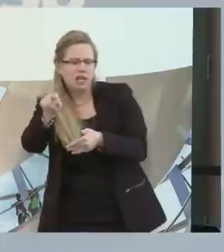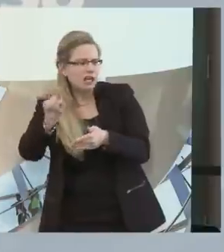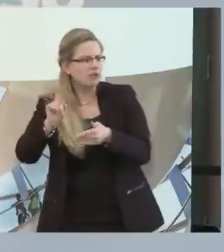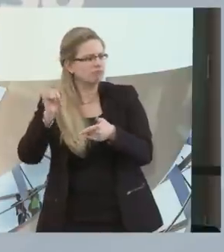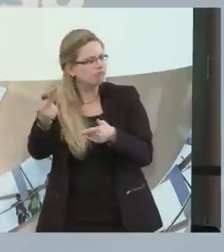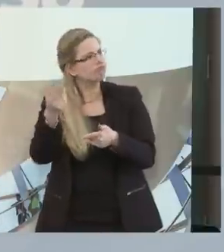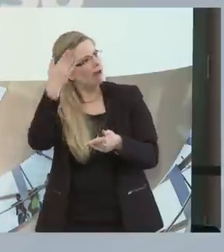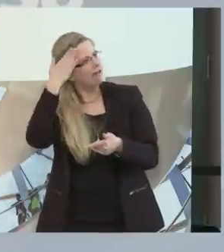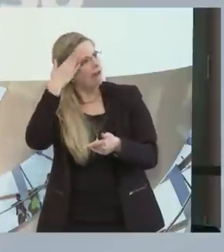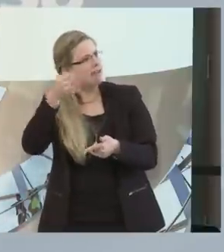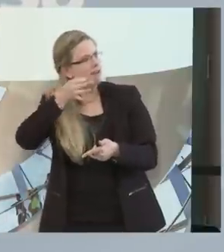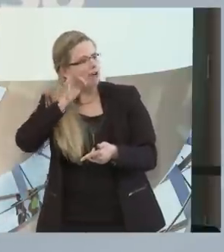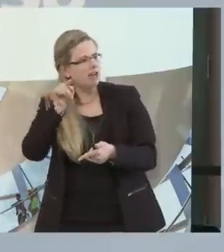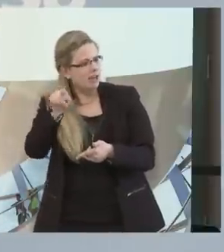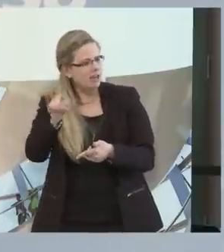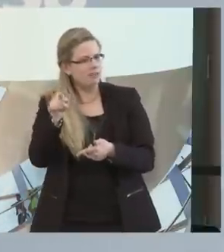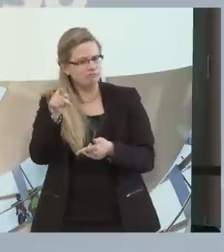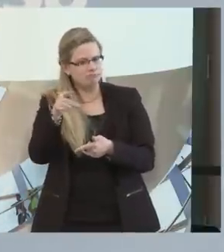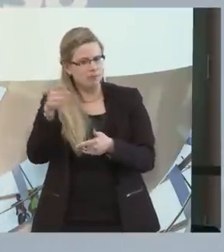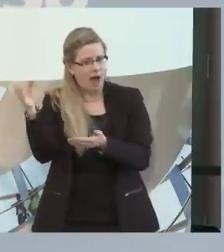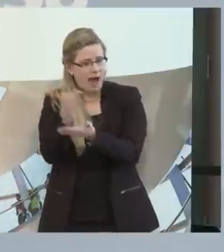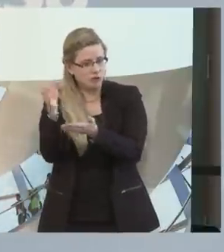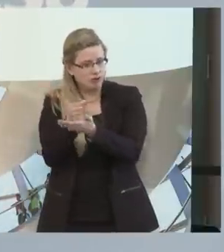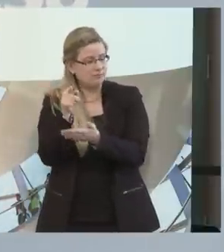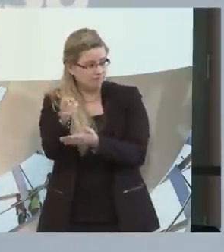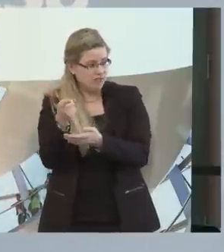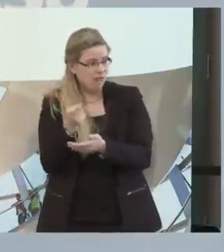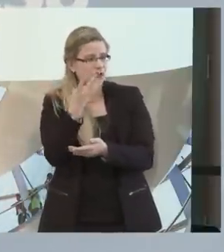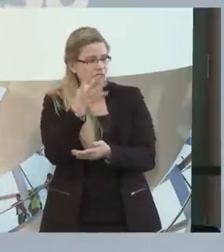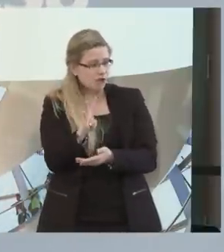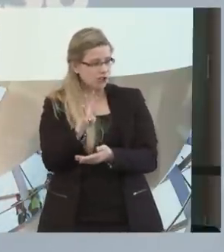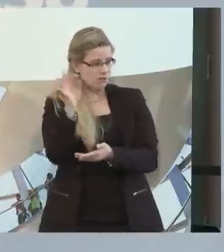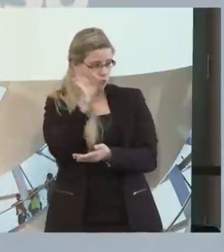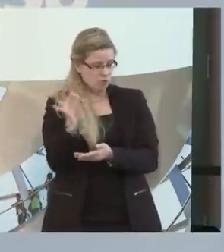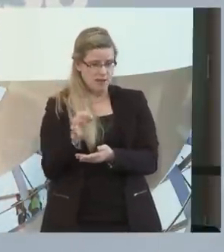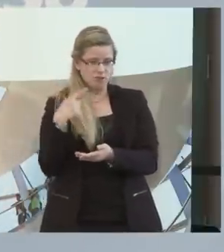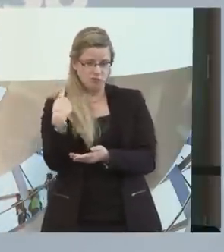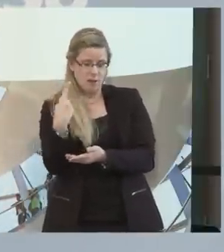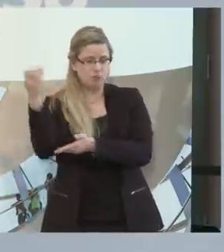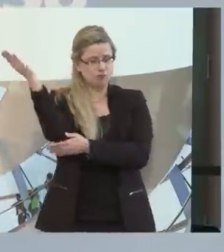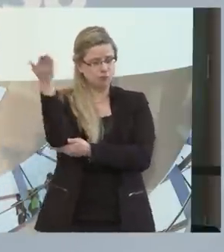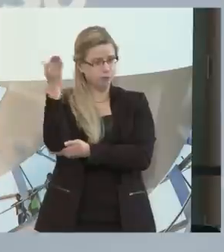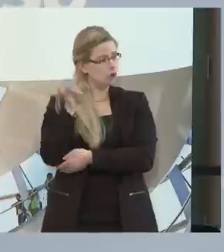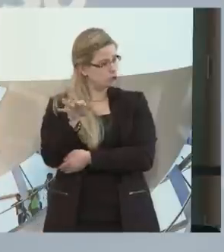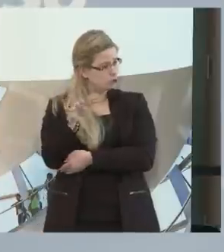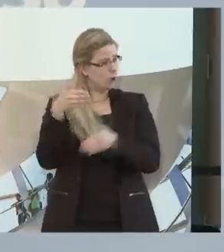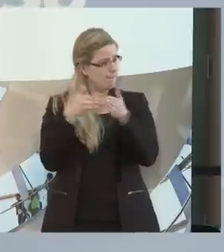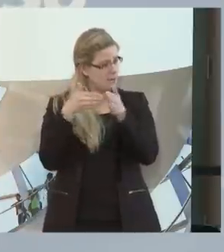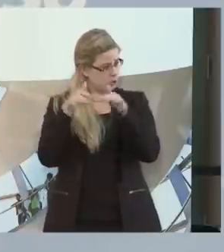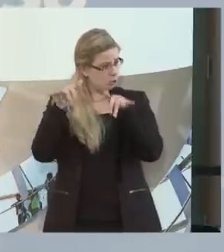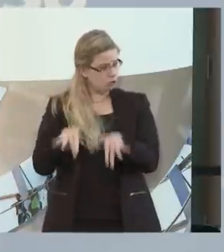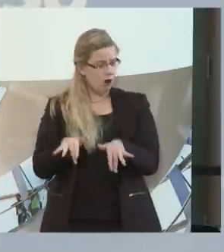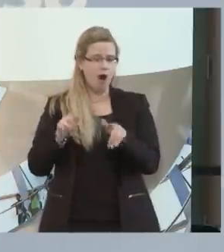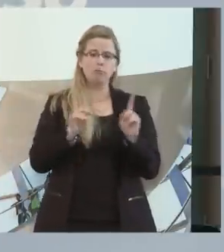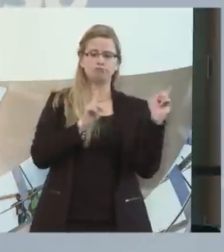Café, was ich kenne, sind es 40 Prozent der Menschen, die dieses Café bedienen, haben eine Behinderung, es kommen gesunde und